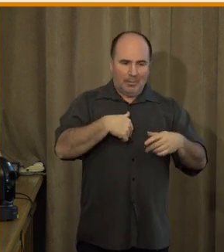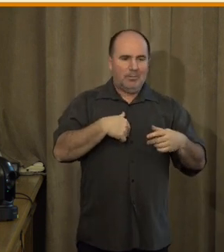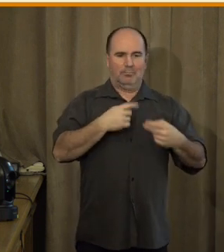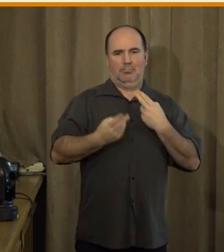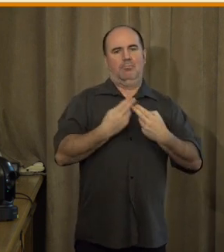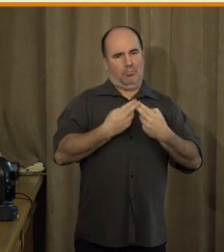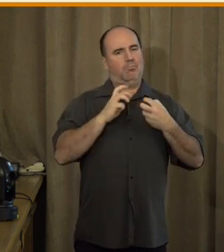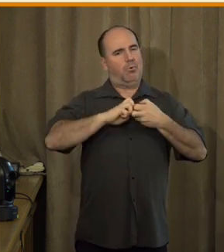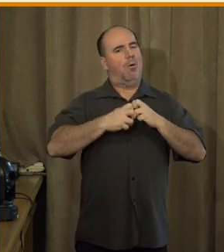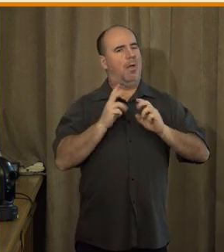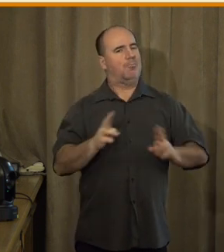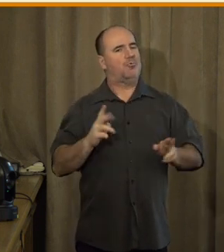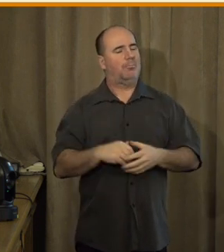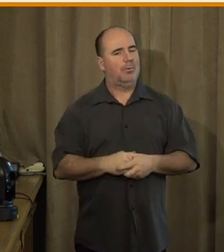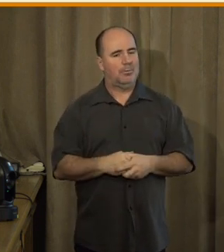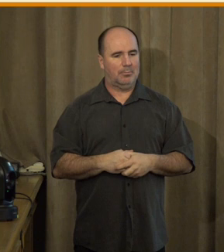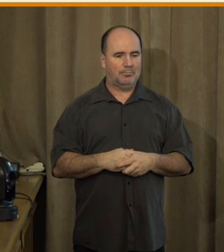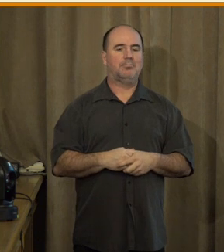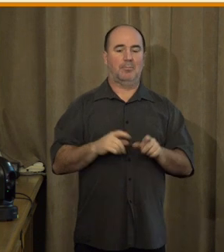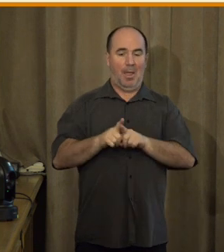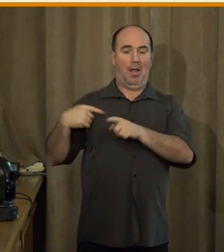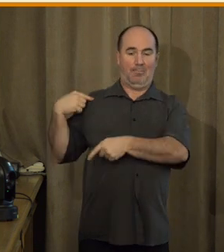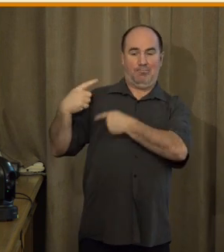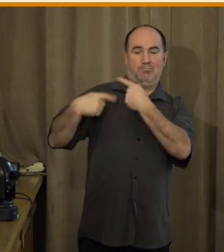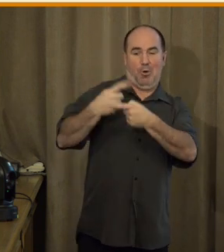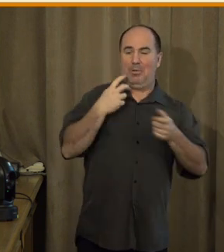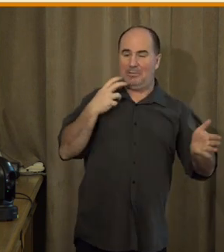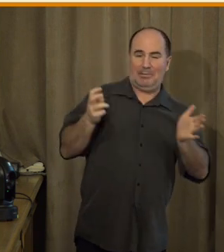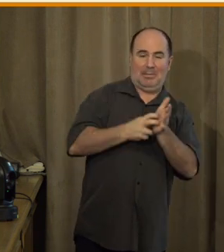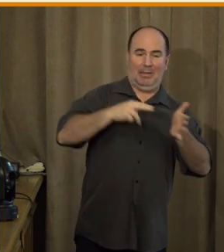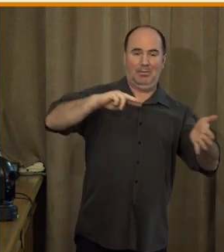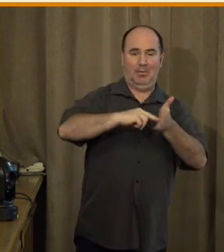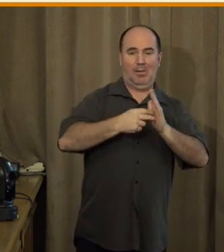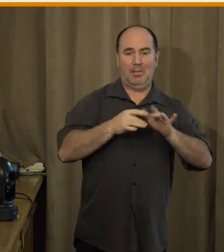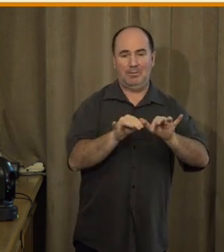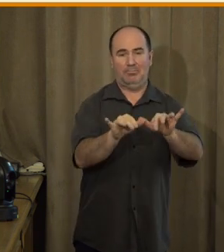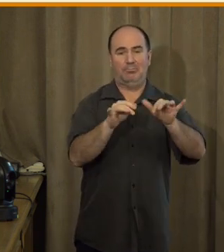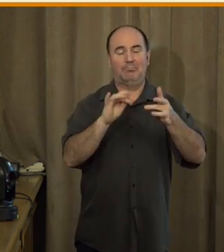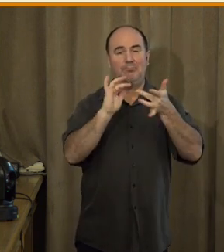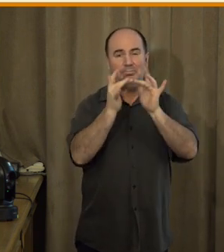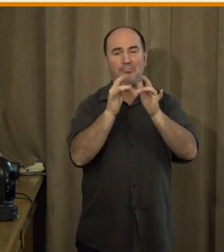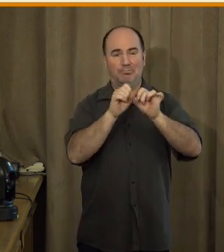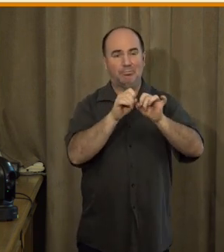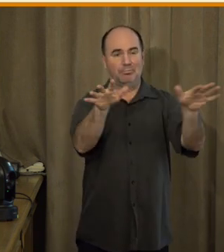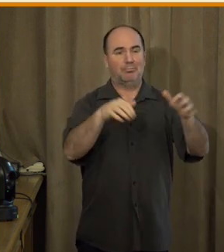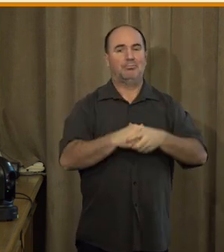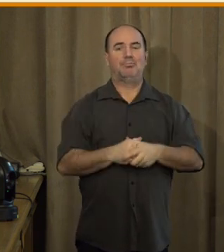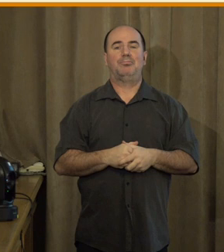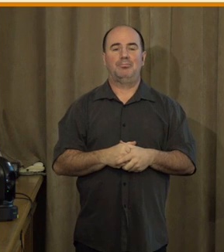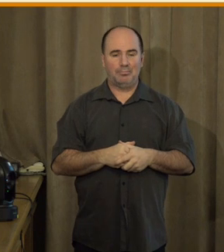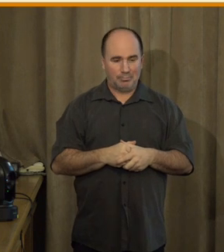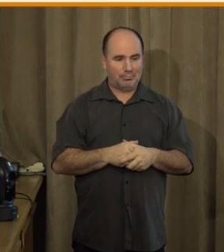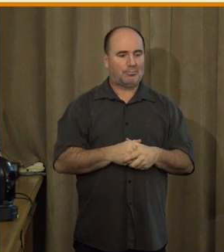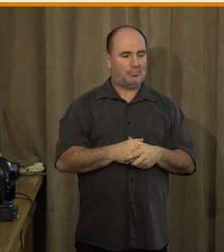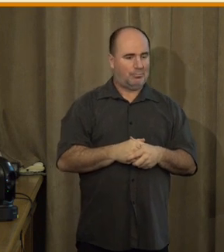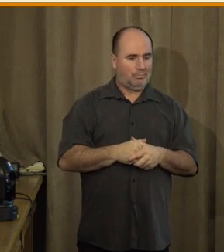v definování své role v procesu digitalizace. My dlouhodobě pracujeme s knihovanami. Je to hustá asi